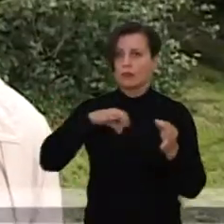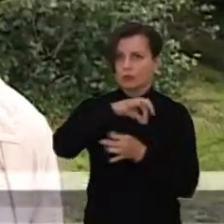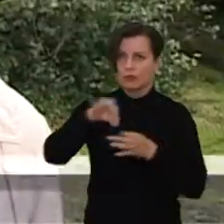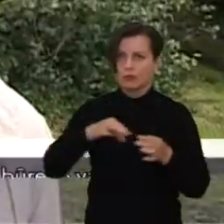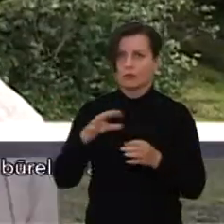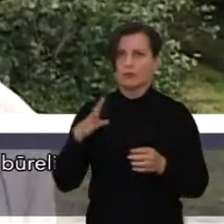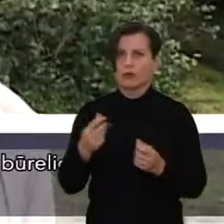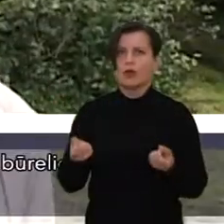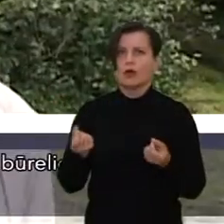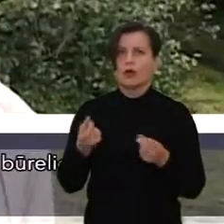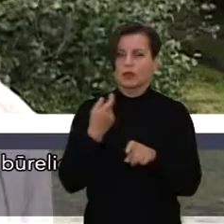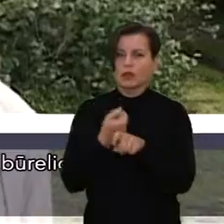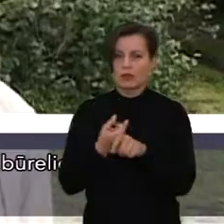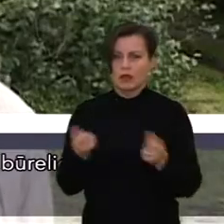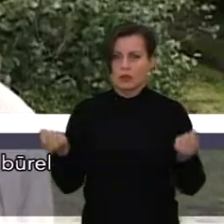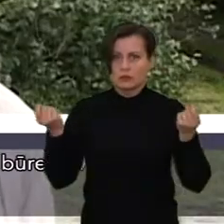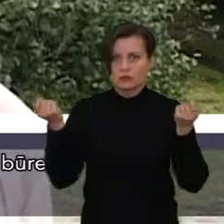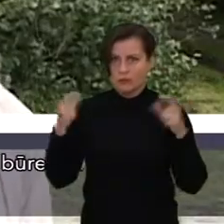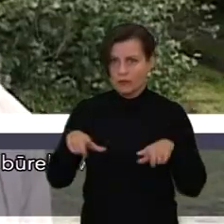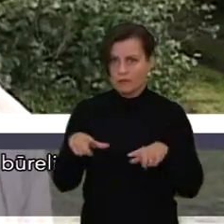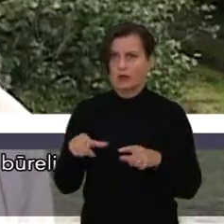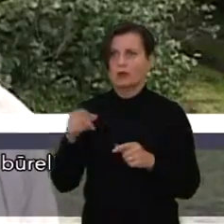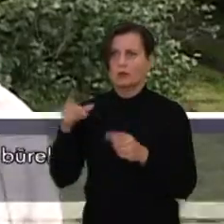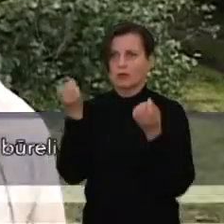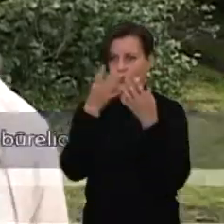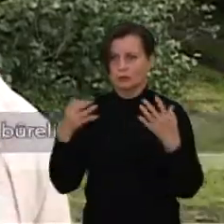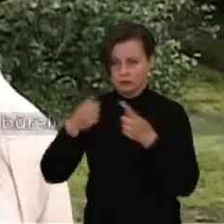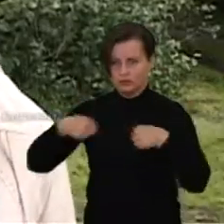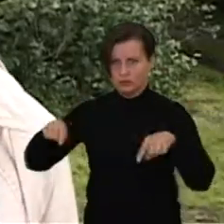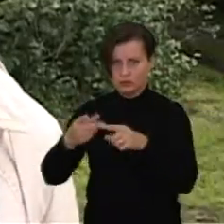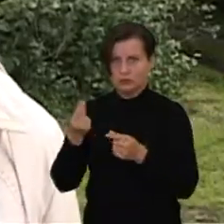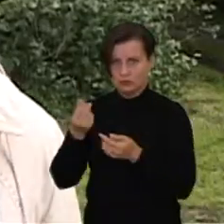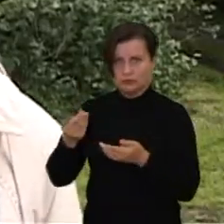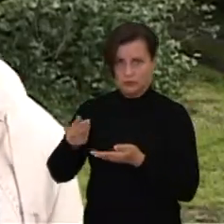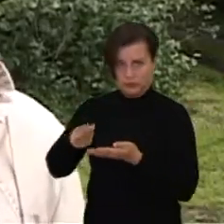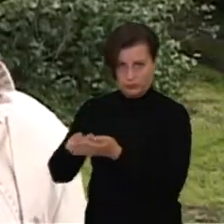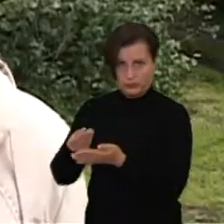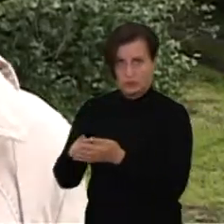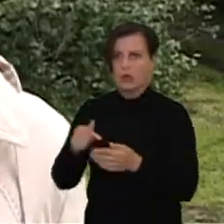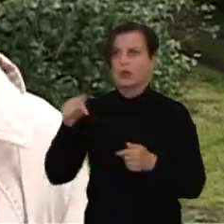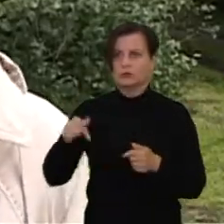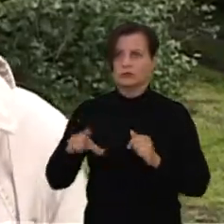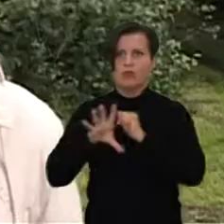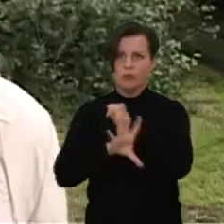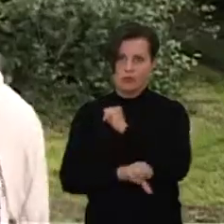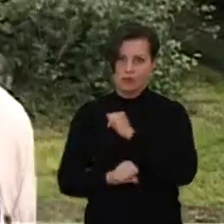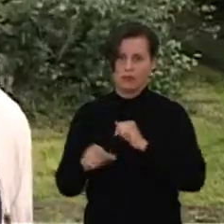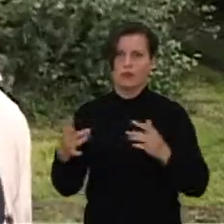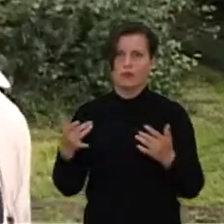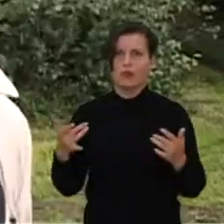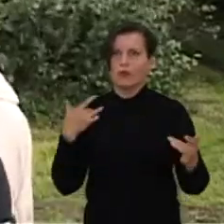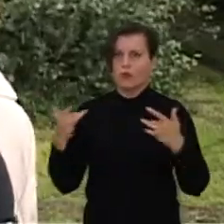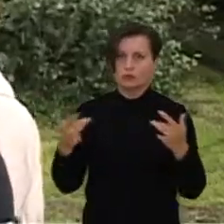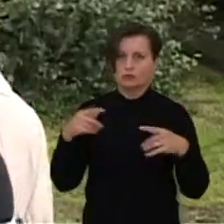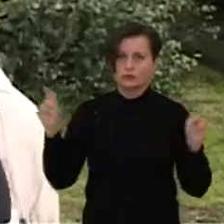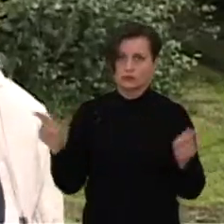savivalgybės, kultūros skyriausiai, susiburkime įkūrkime kartu. Šiandien yra baigiamasis akcentas mūsų, baigiamasis